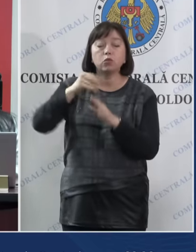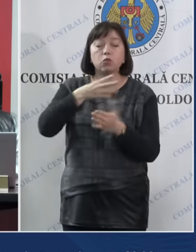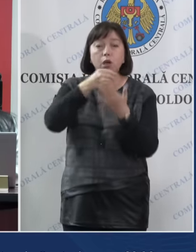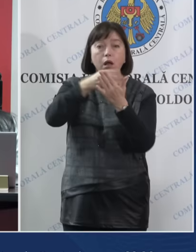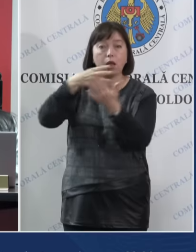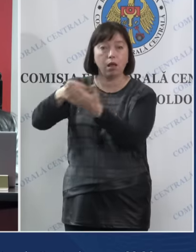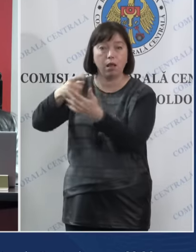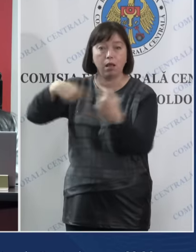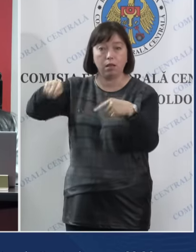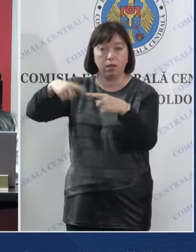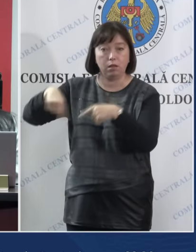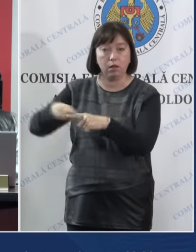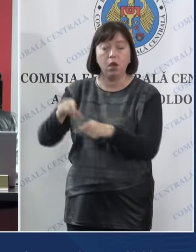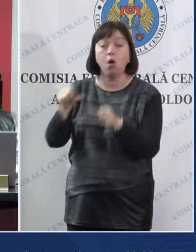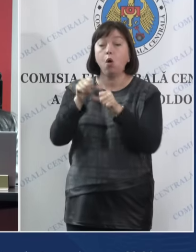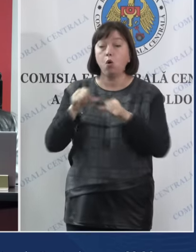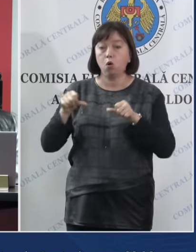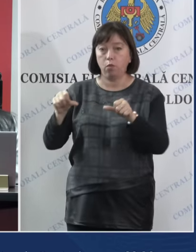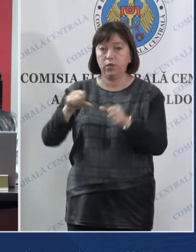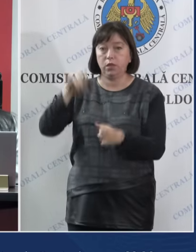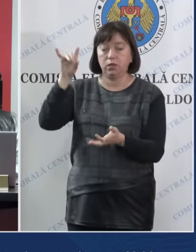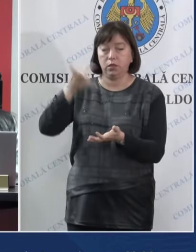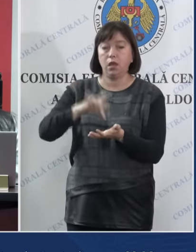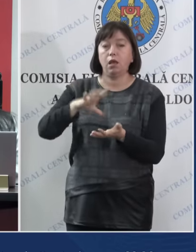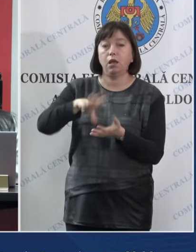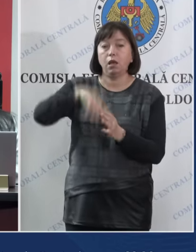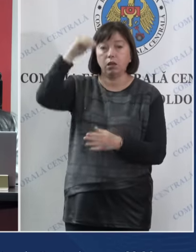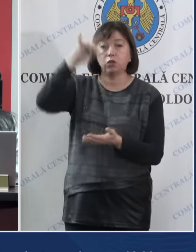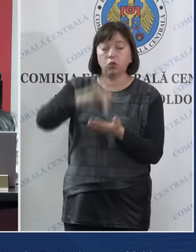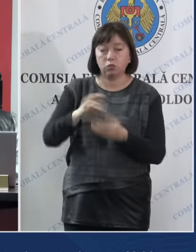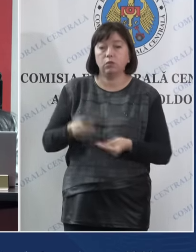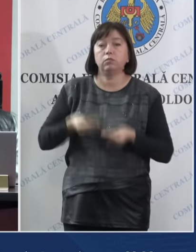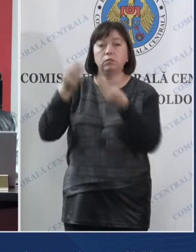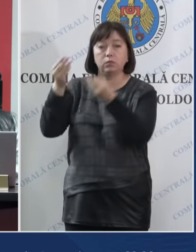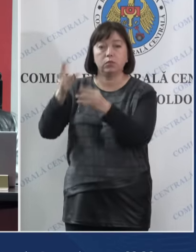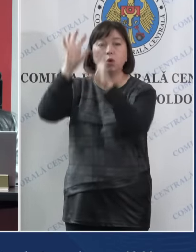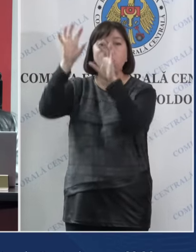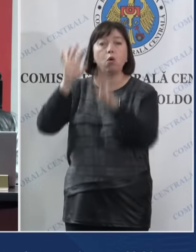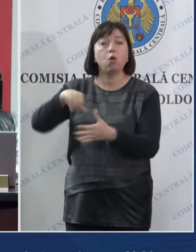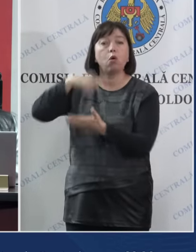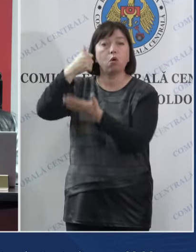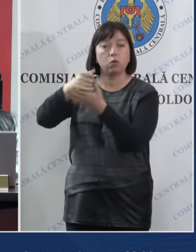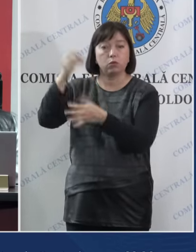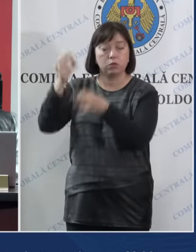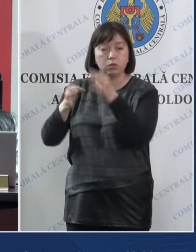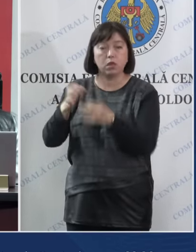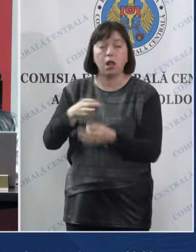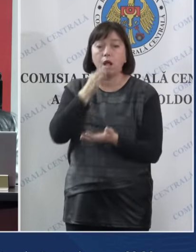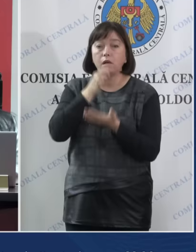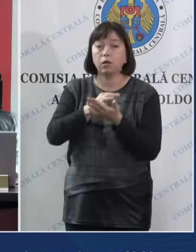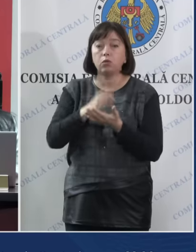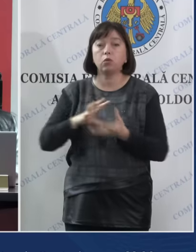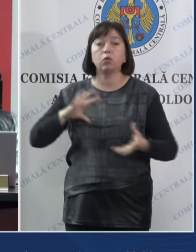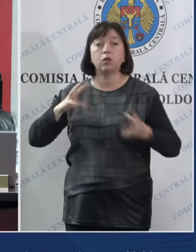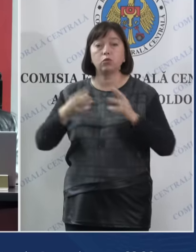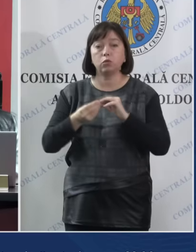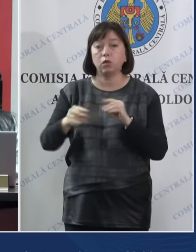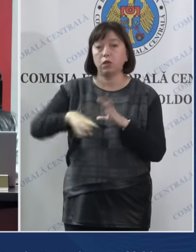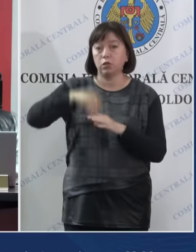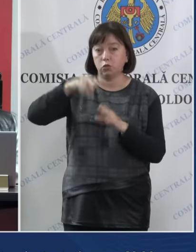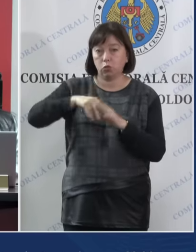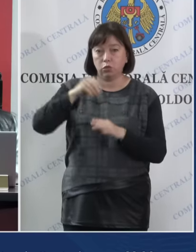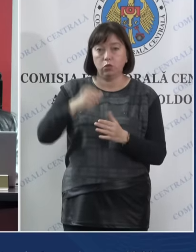Circumscripție, Comisia va prezenta curții constituționale un raport privind rezultatele